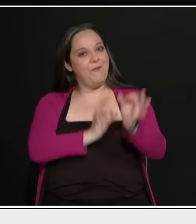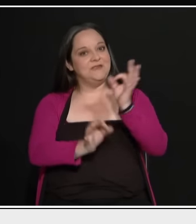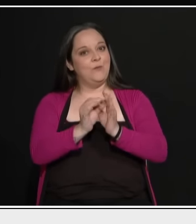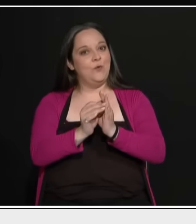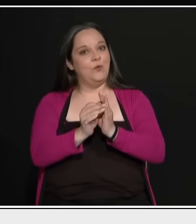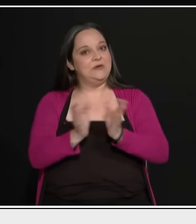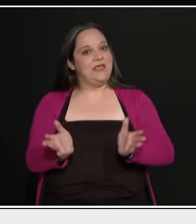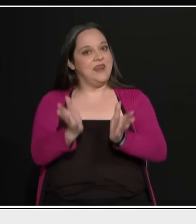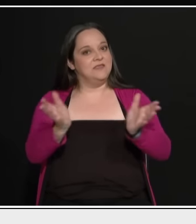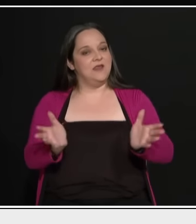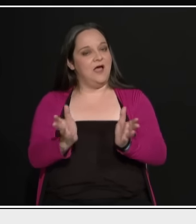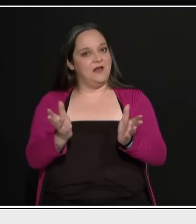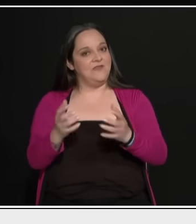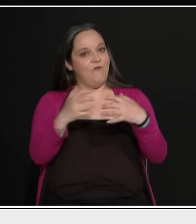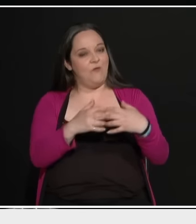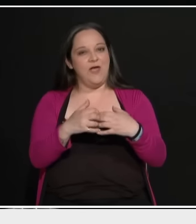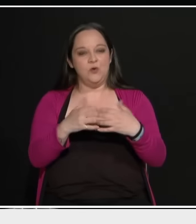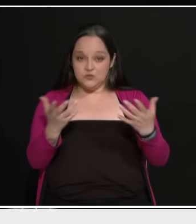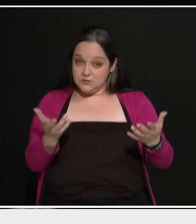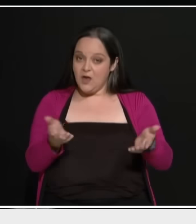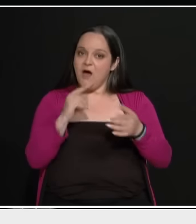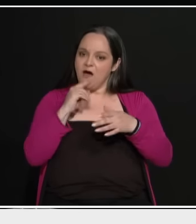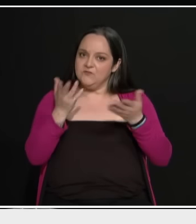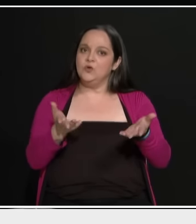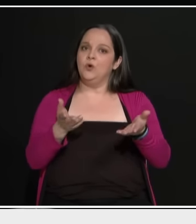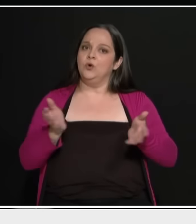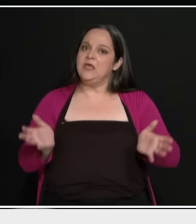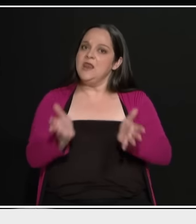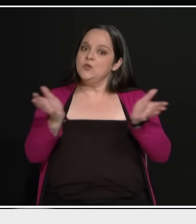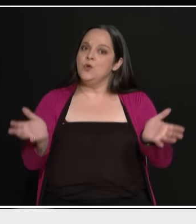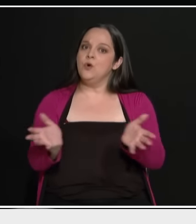Δηλαδή ο βιομήχανος δίνει να μάλλον κίνητρα Αυτά, τα κίνητρα είναι αυτά. Ο δανεισμός.